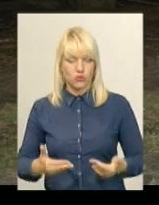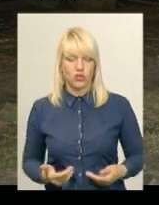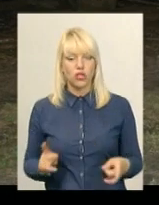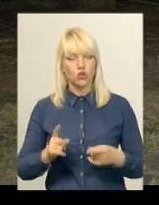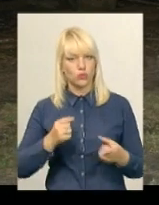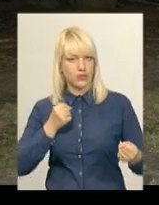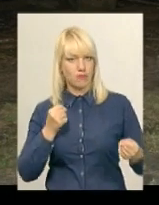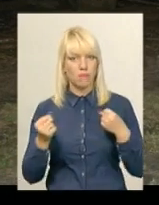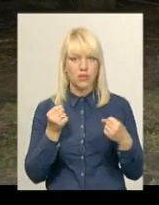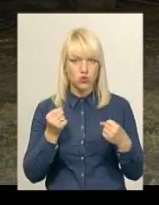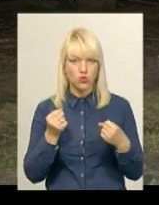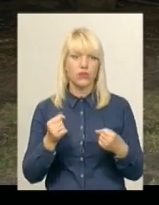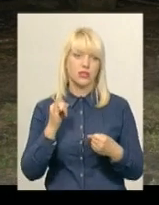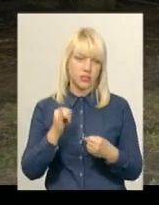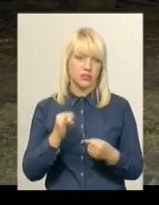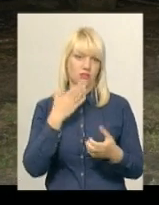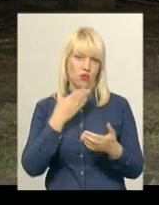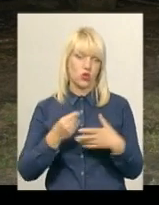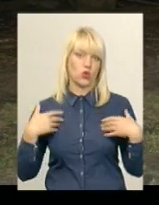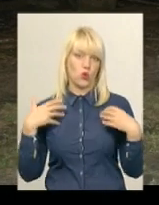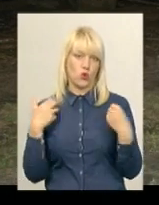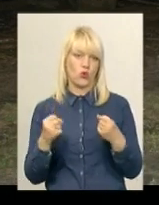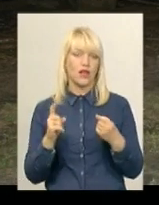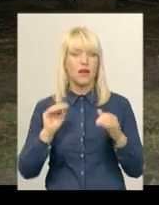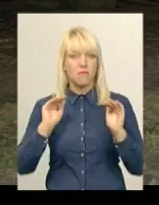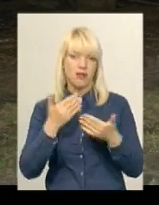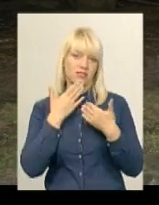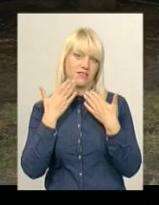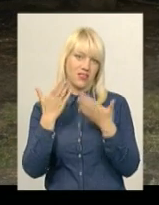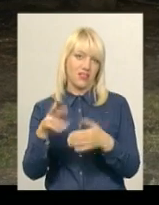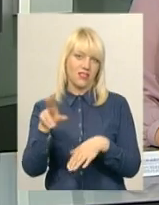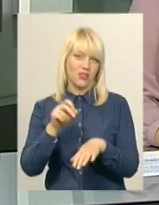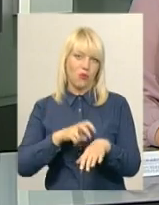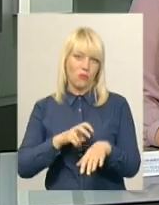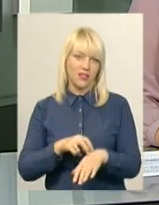своє здоров'я і менше звертатись до медиків.